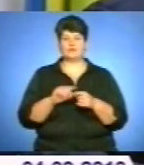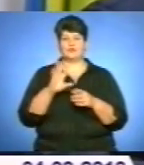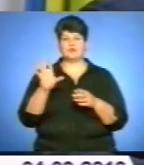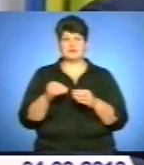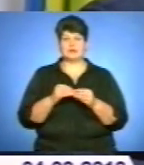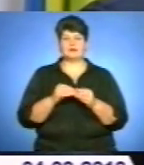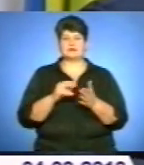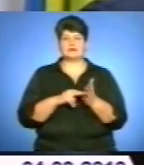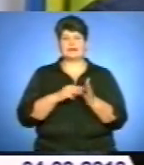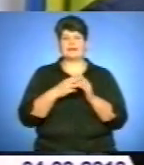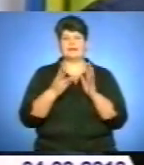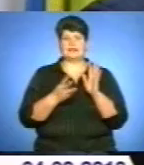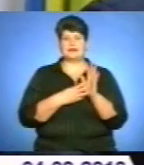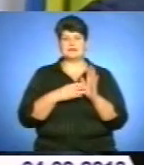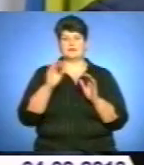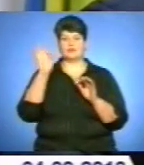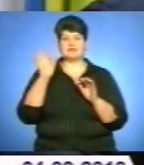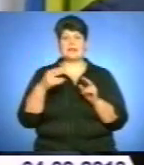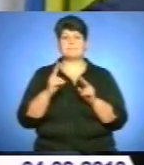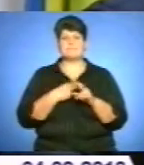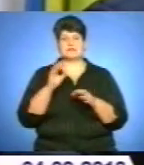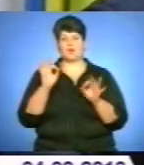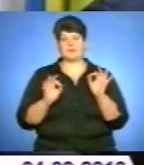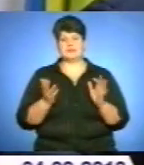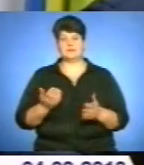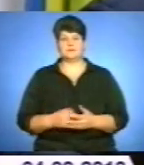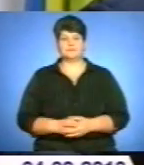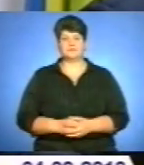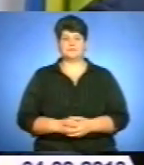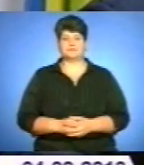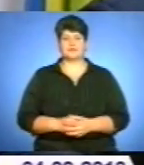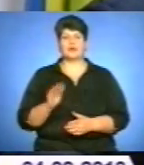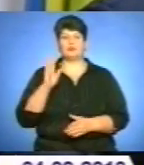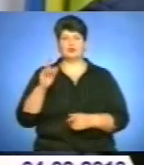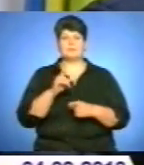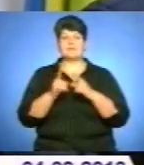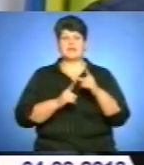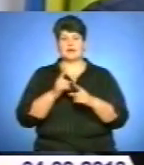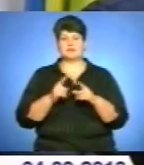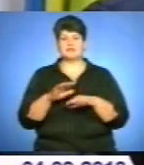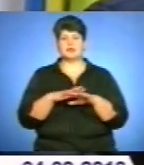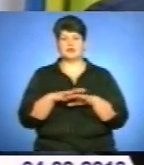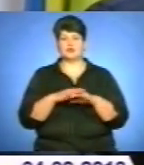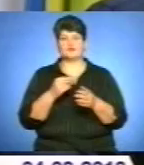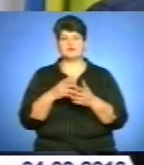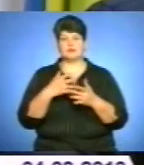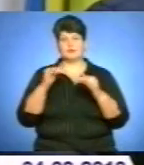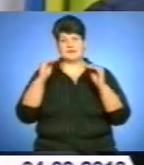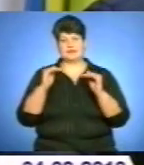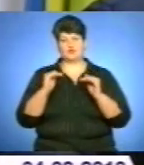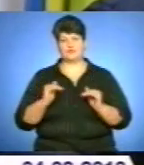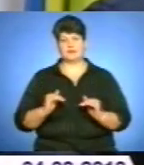складає 19% без комісій. Буде мінятися ринкова ціна, будемо знижувати ще нижче.